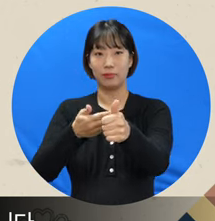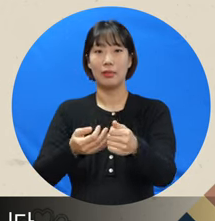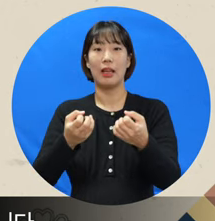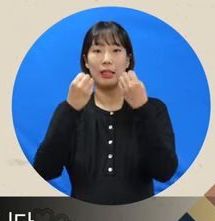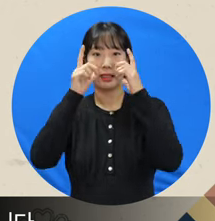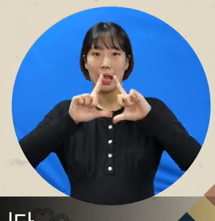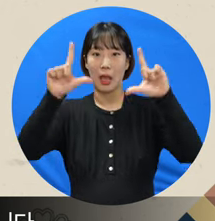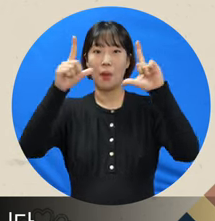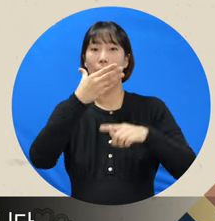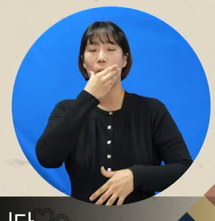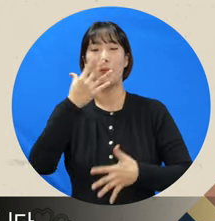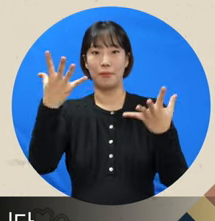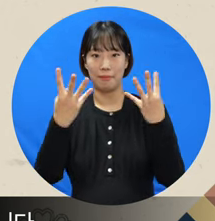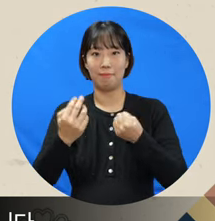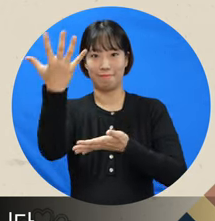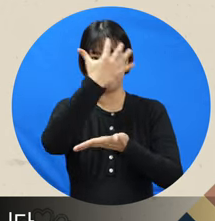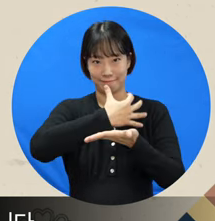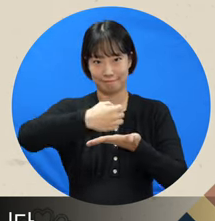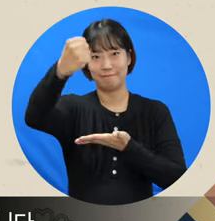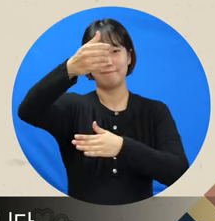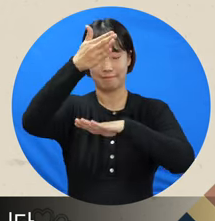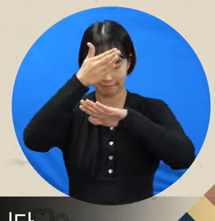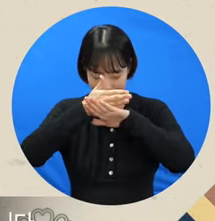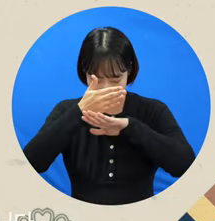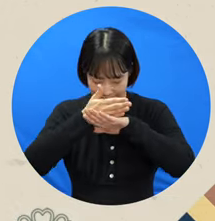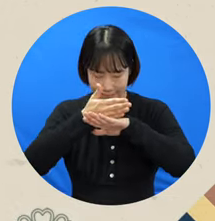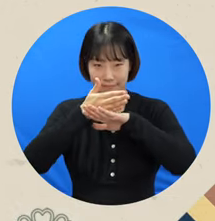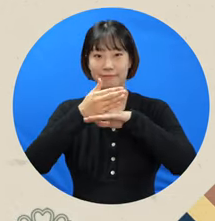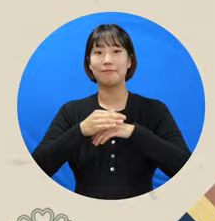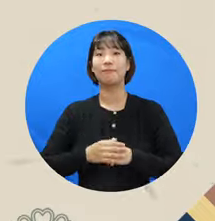새해 복 많이 받으십시오. 감사합니다.